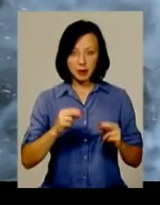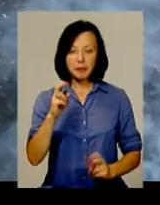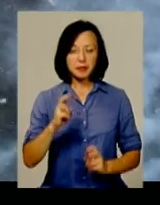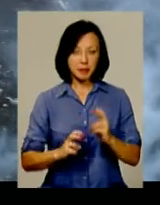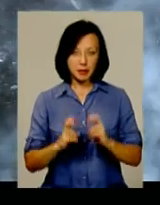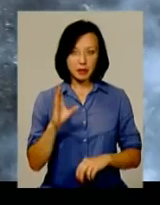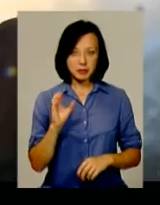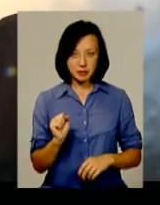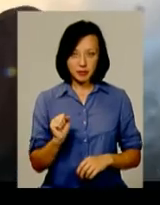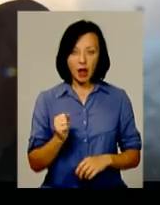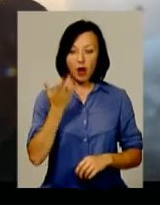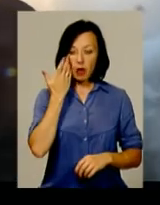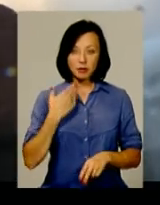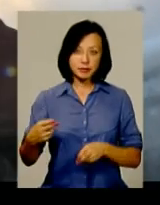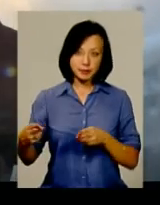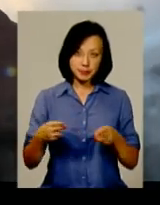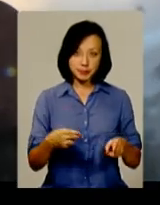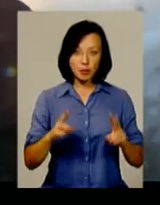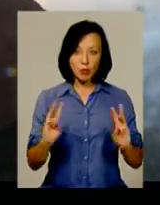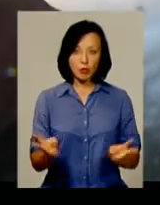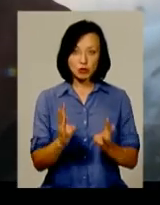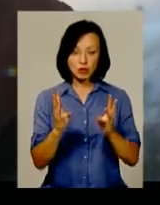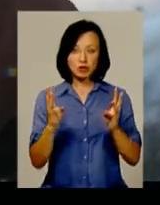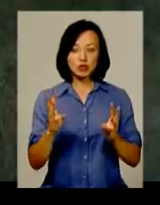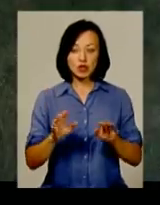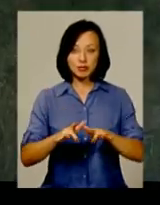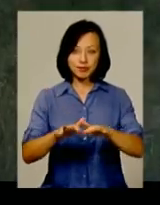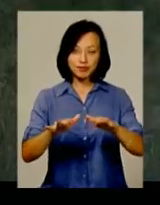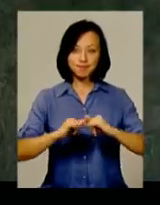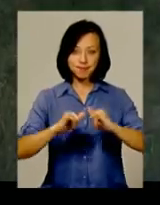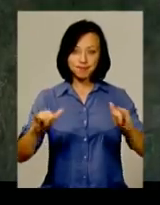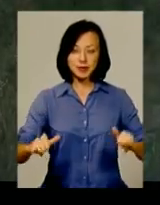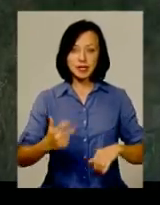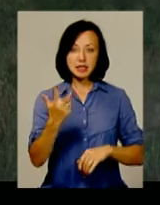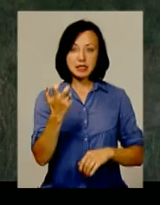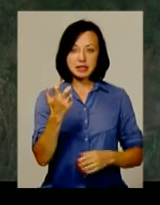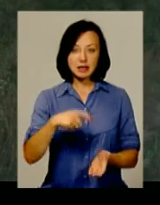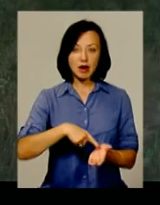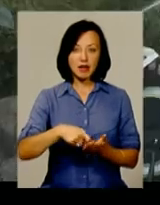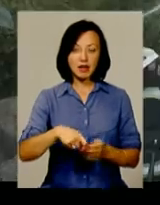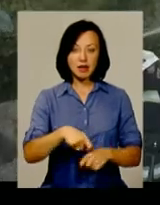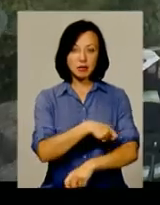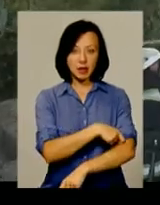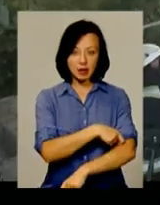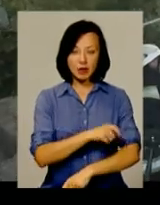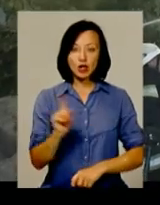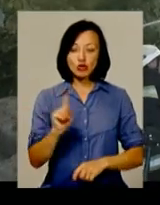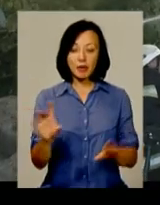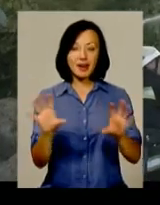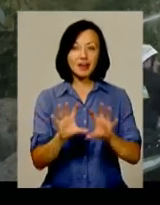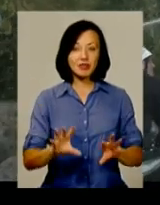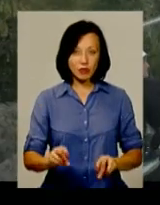підприємства. На момент приїзду пожежників полум'я вже охопило понад 300 квадратних метрів відходів. Аби його